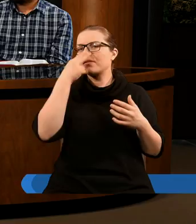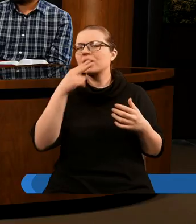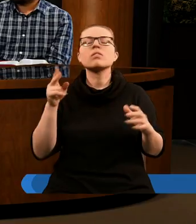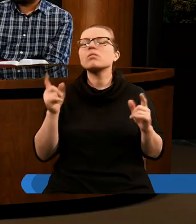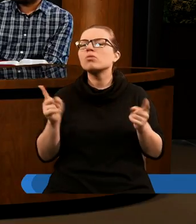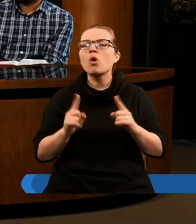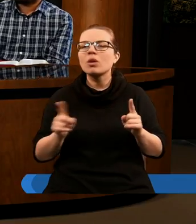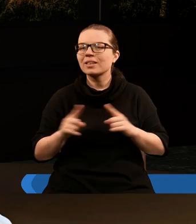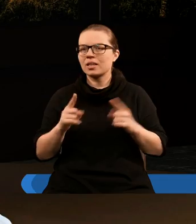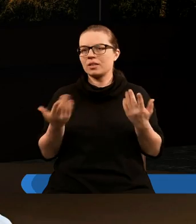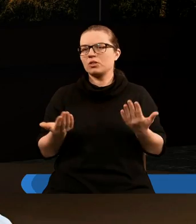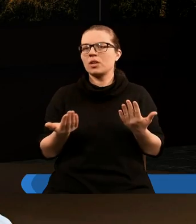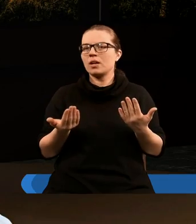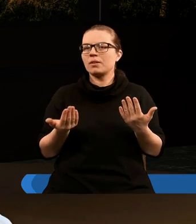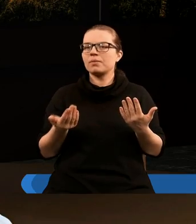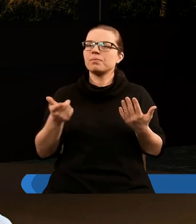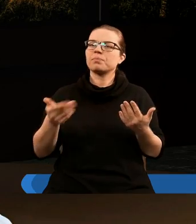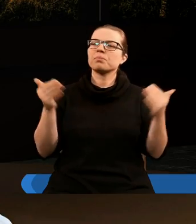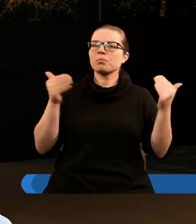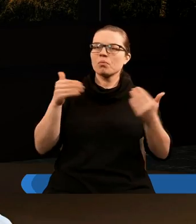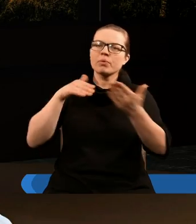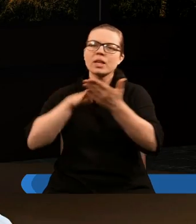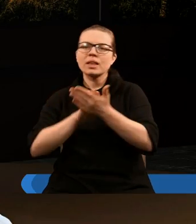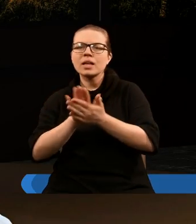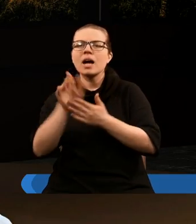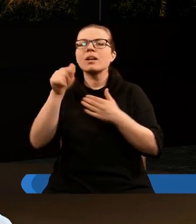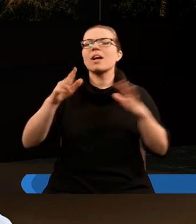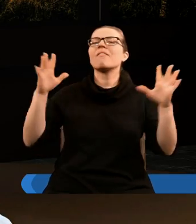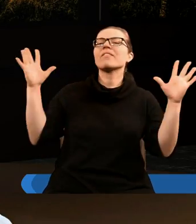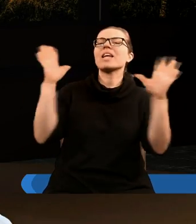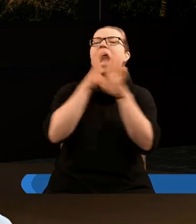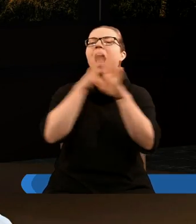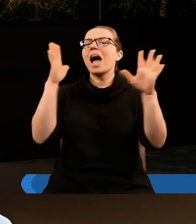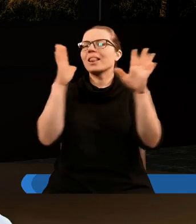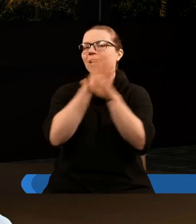oznacza? To może zacznę od tych wiatrów.